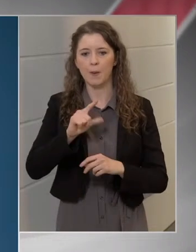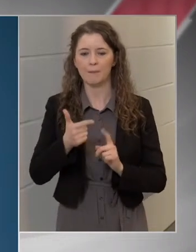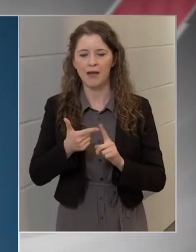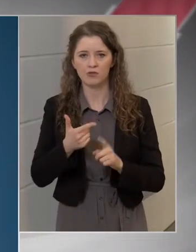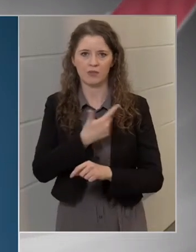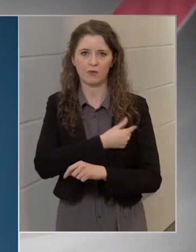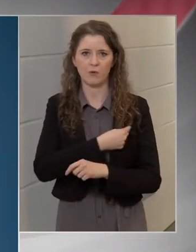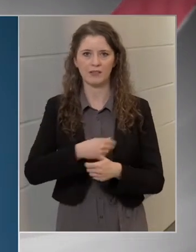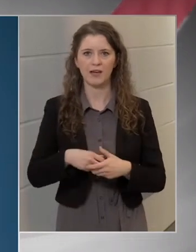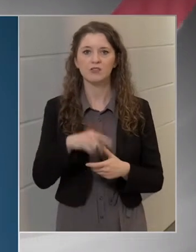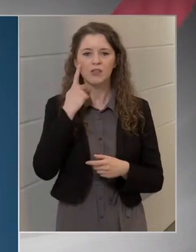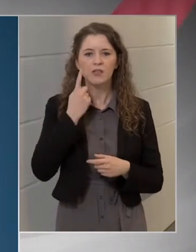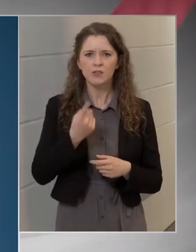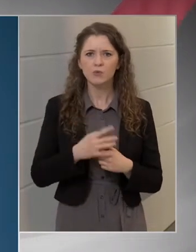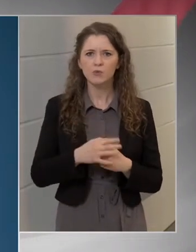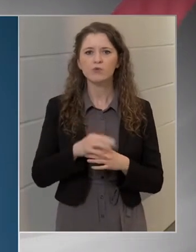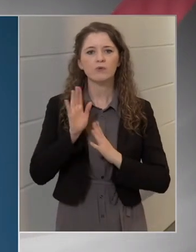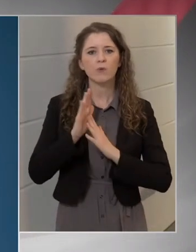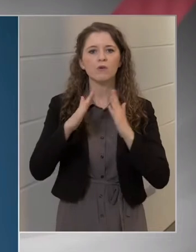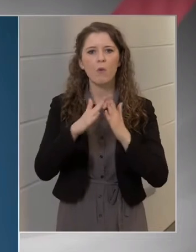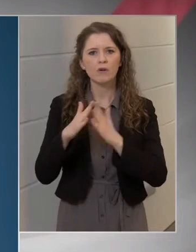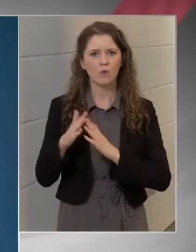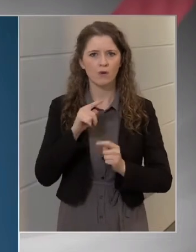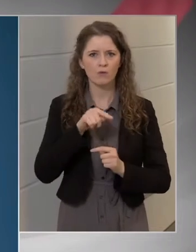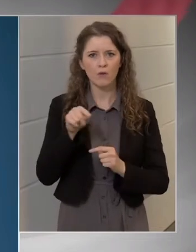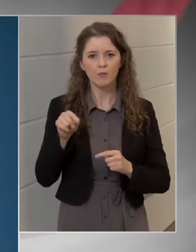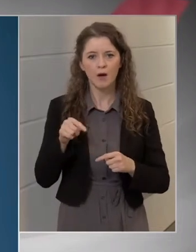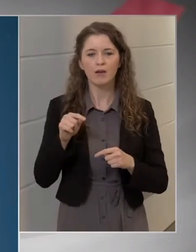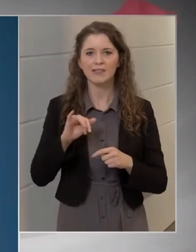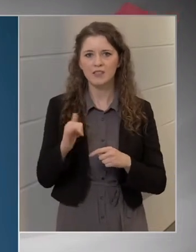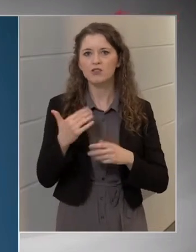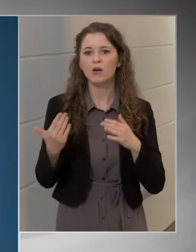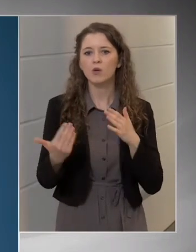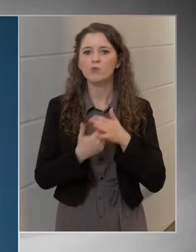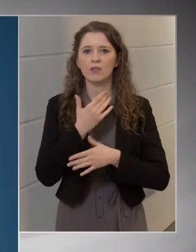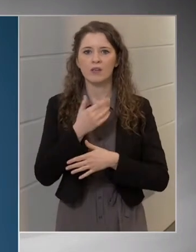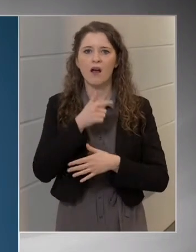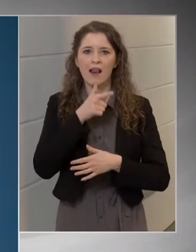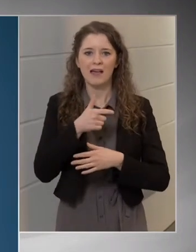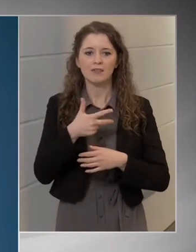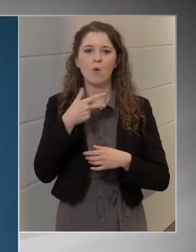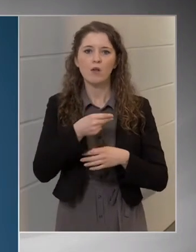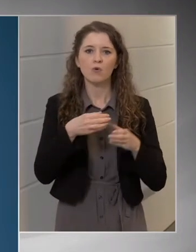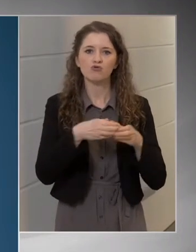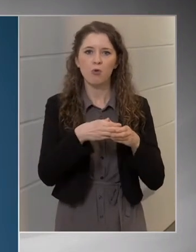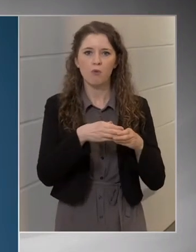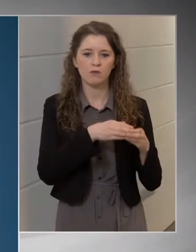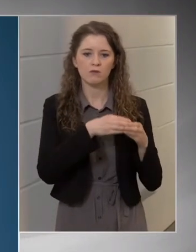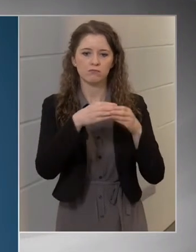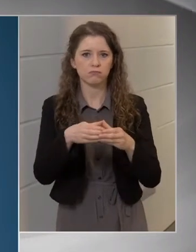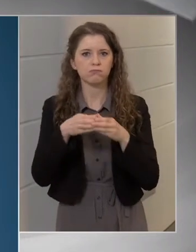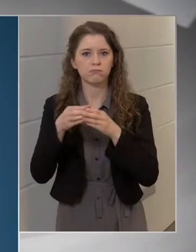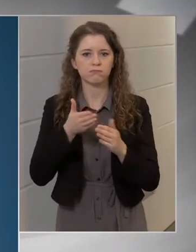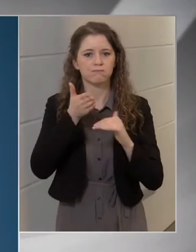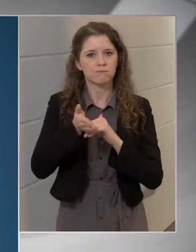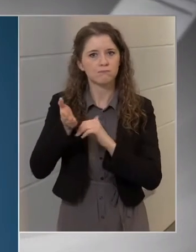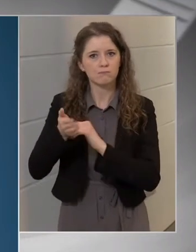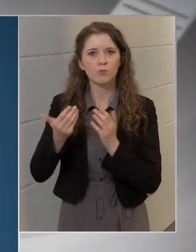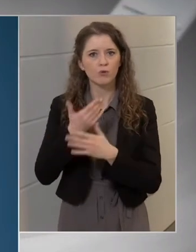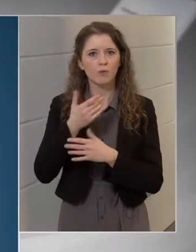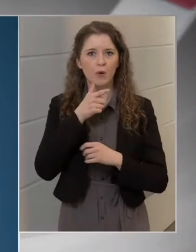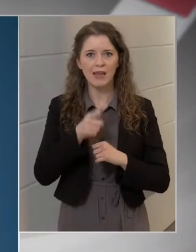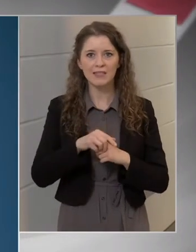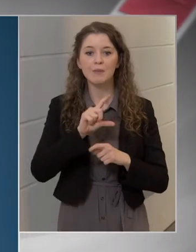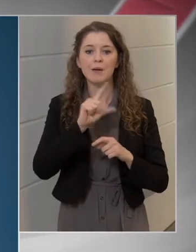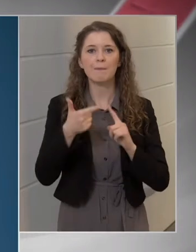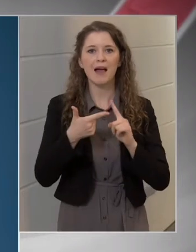Tudjuk jól egyébként, hogy az otthonokba is újra fognak menni az oltócsoportok, hiszen a második körös